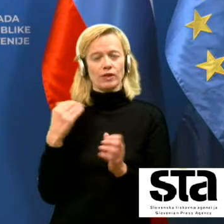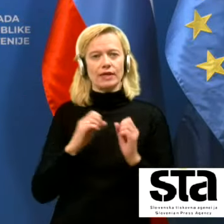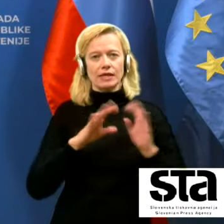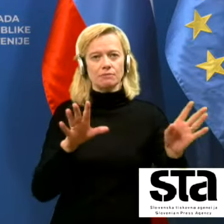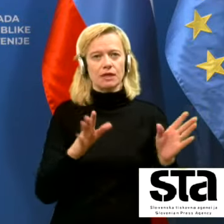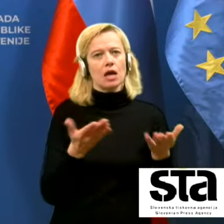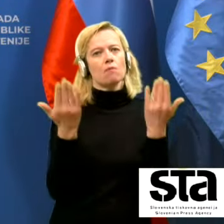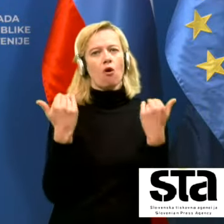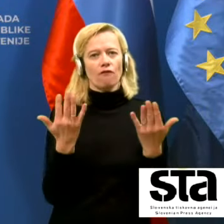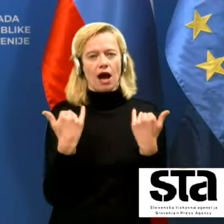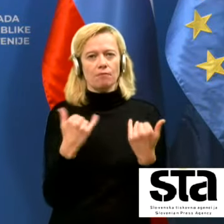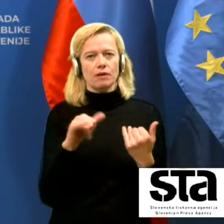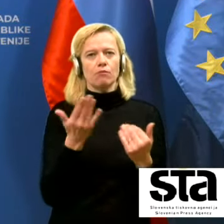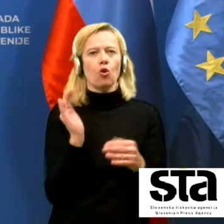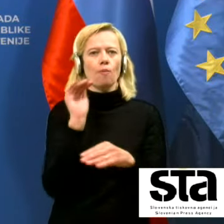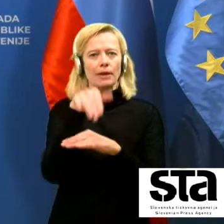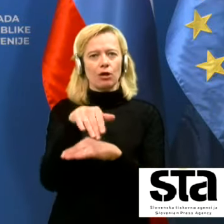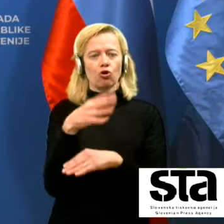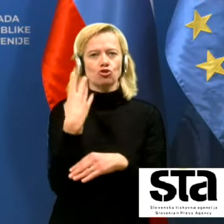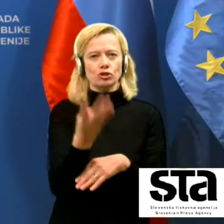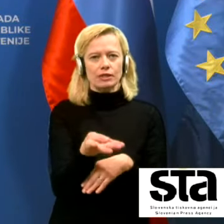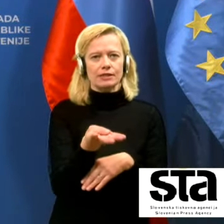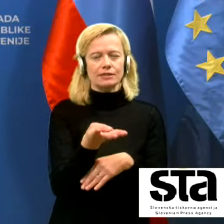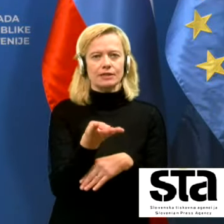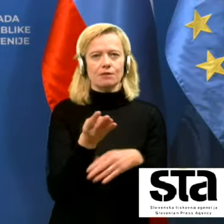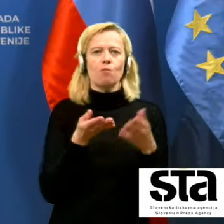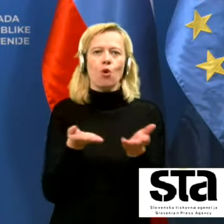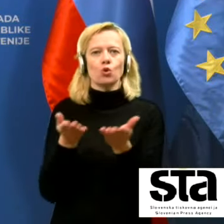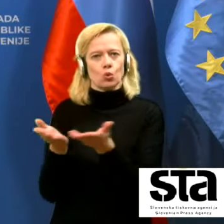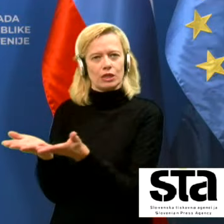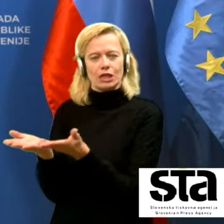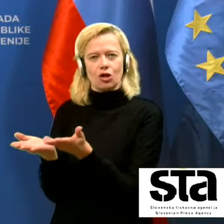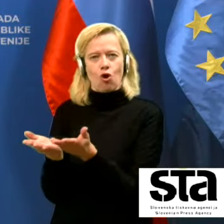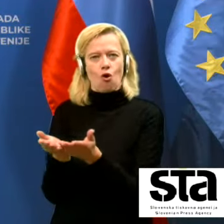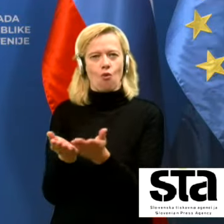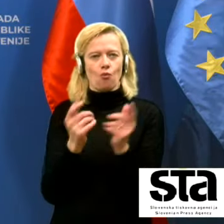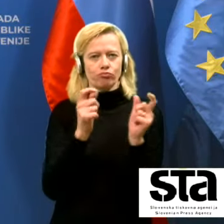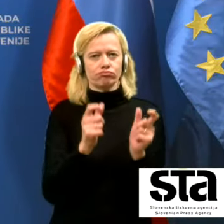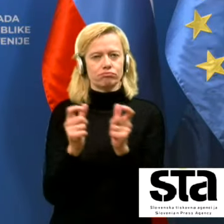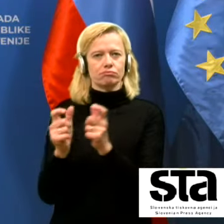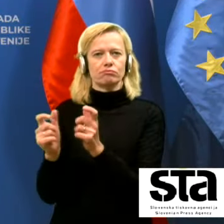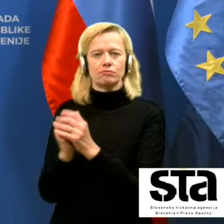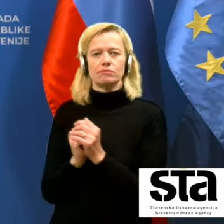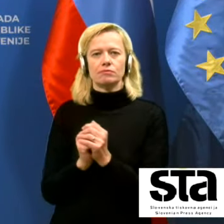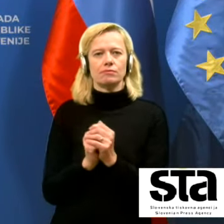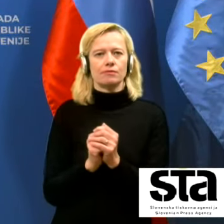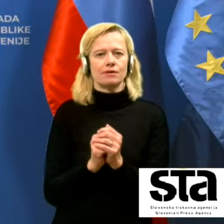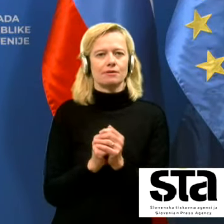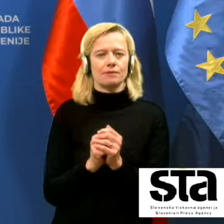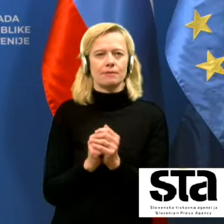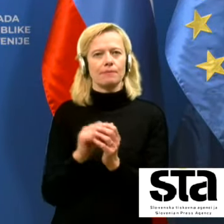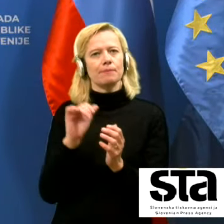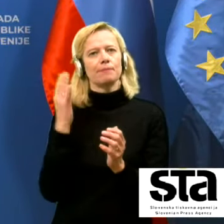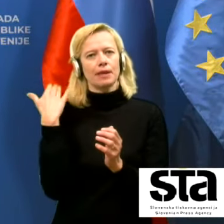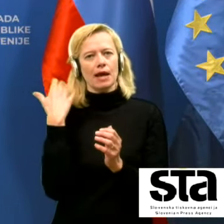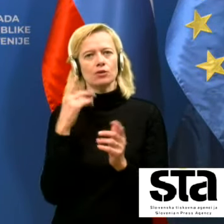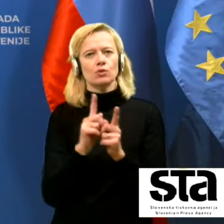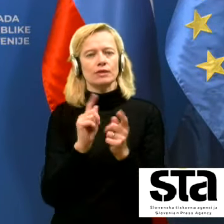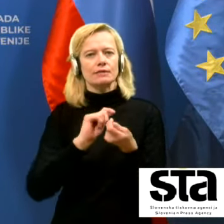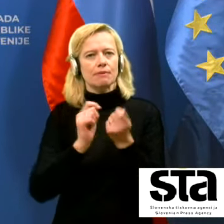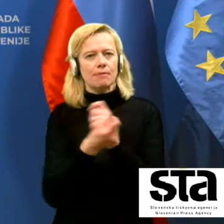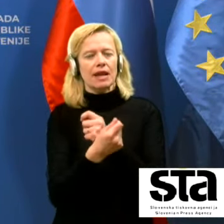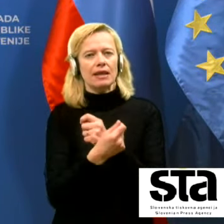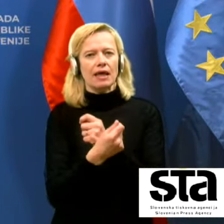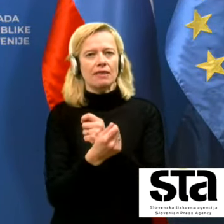bilo v ta razpis tudi preko 40 ponudnikov in predvsem je bila pa spremenjena dinamika